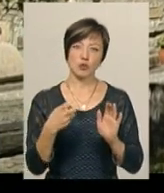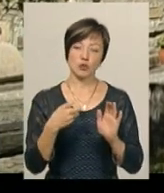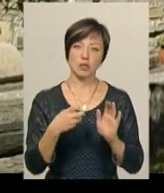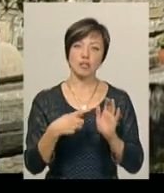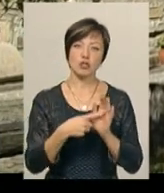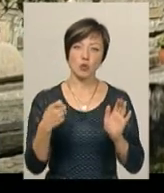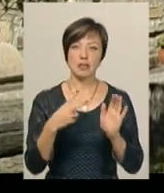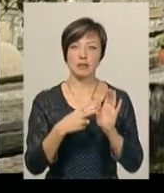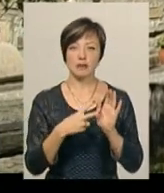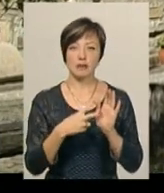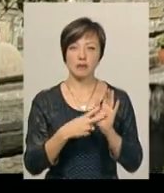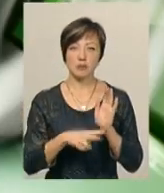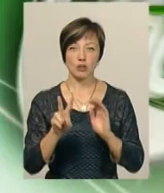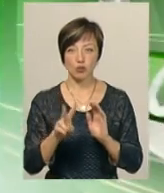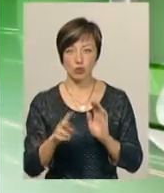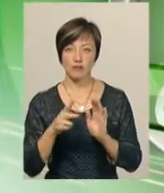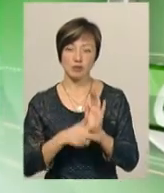-1687 років.